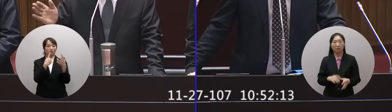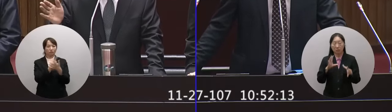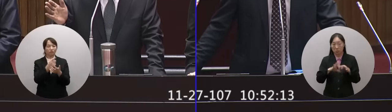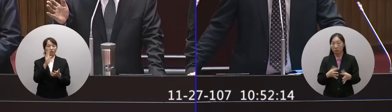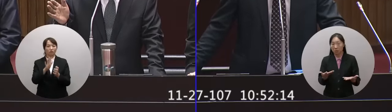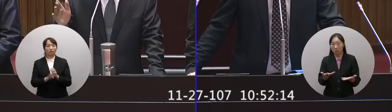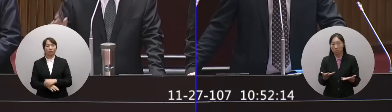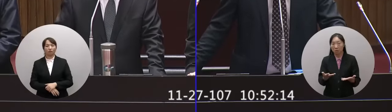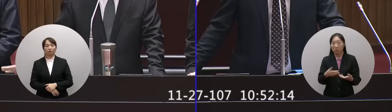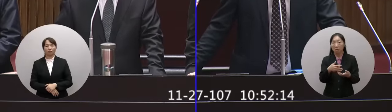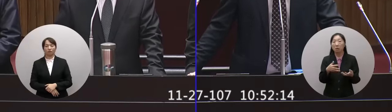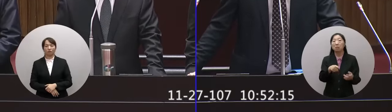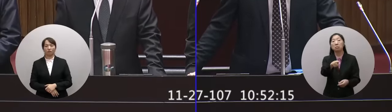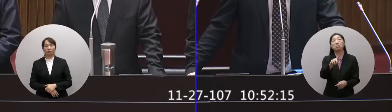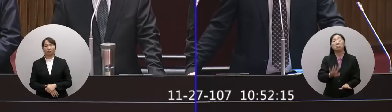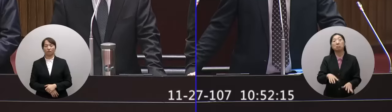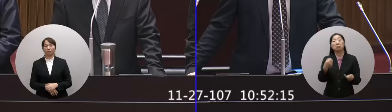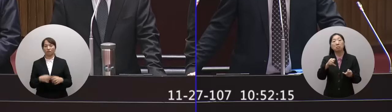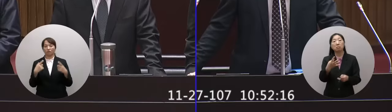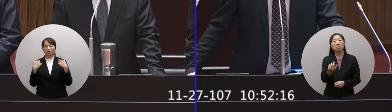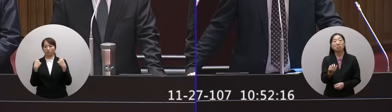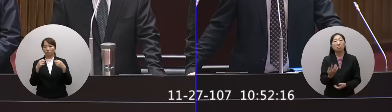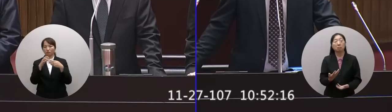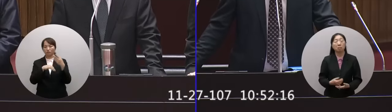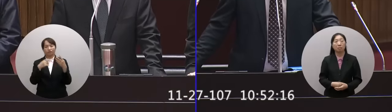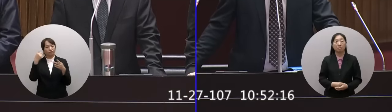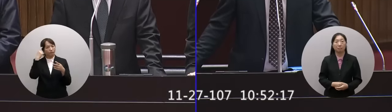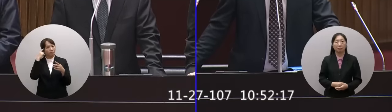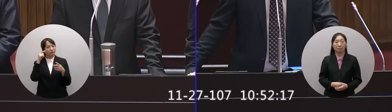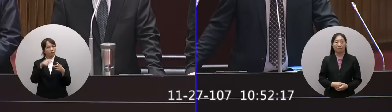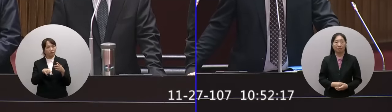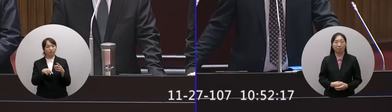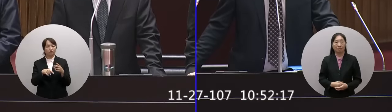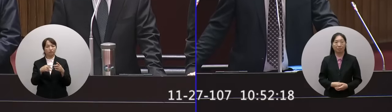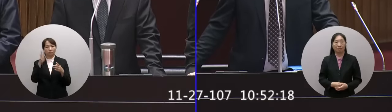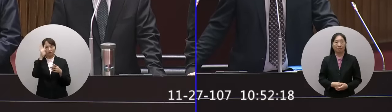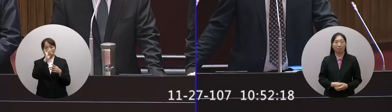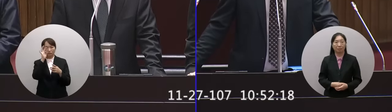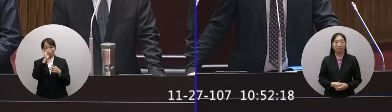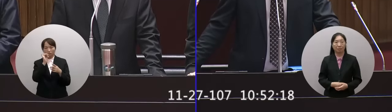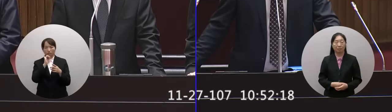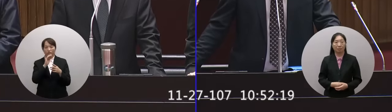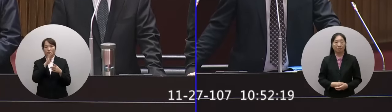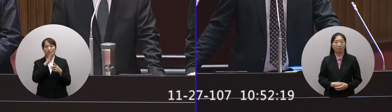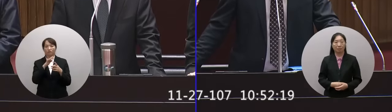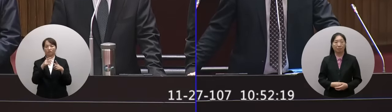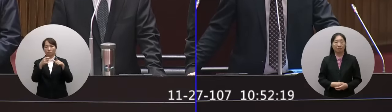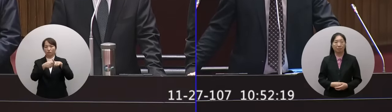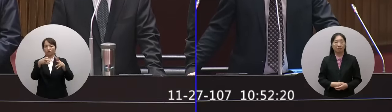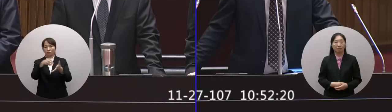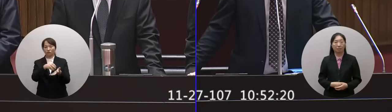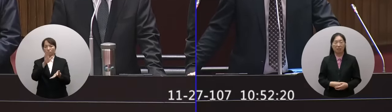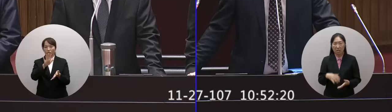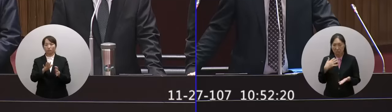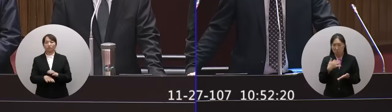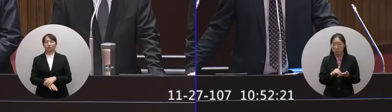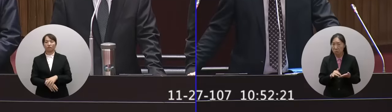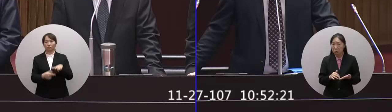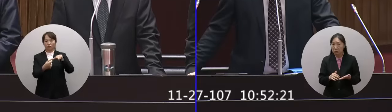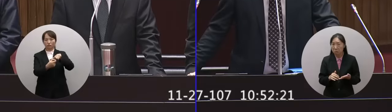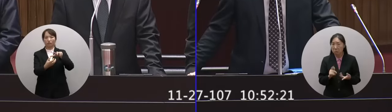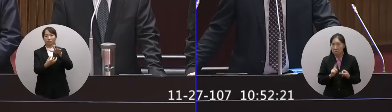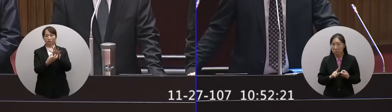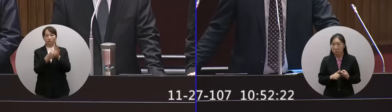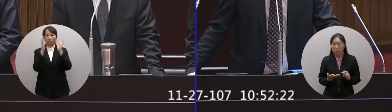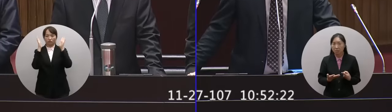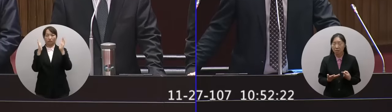院長你打幾分我原則上是認為這邊調查上稱公正上稱公正上稱公